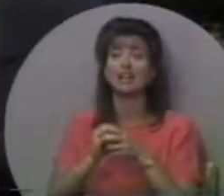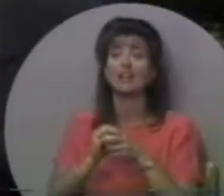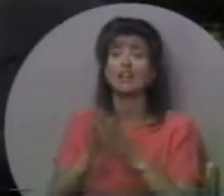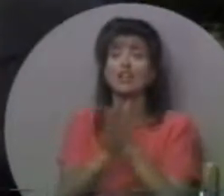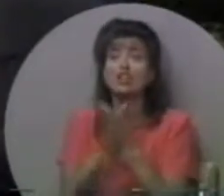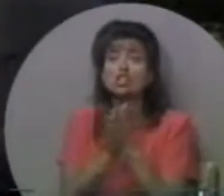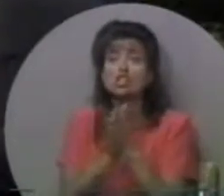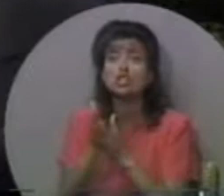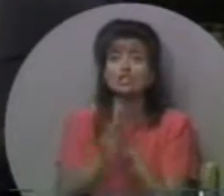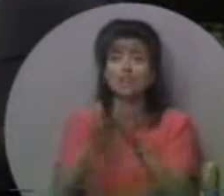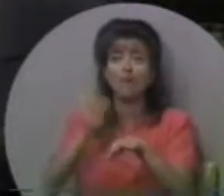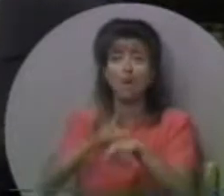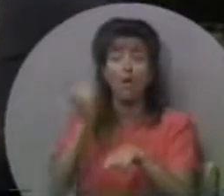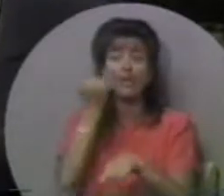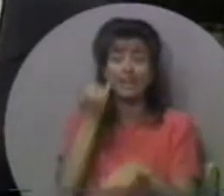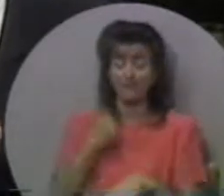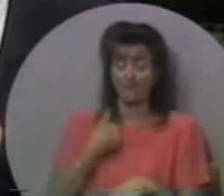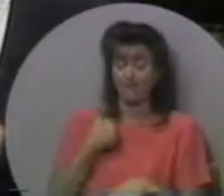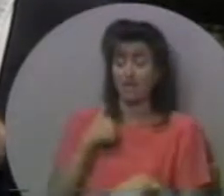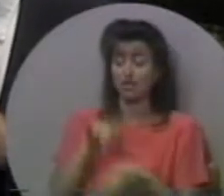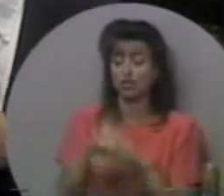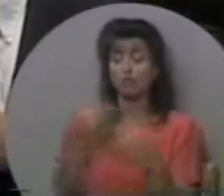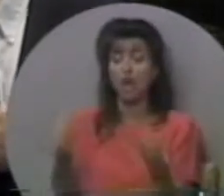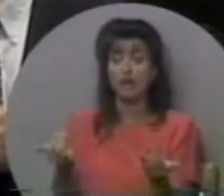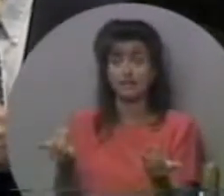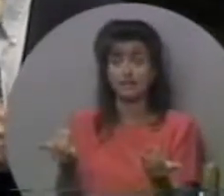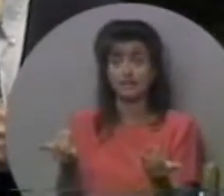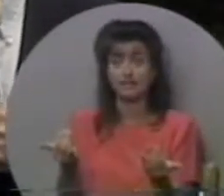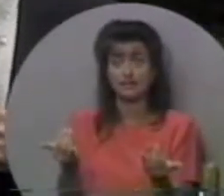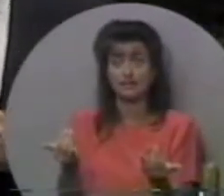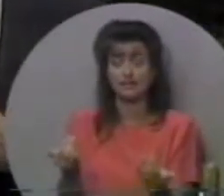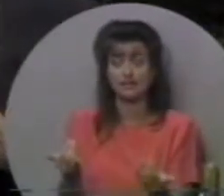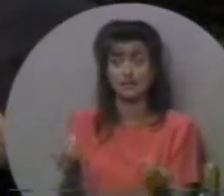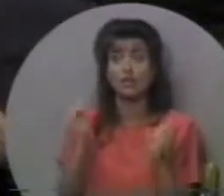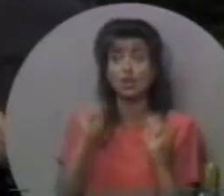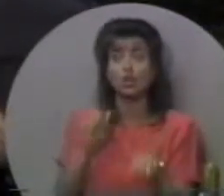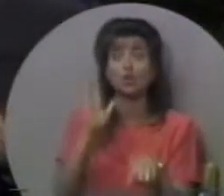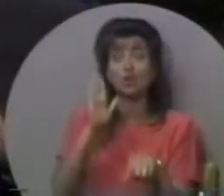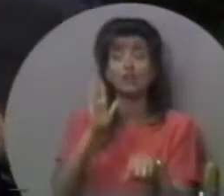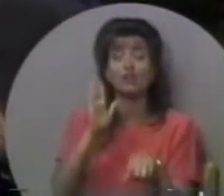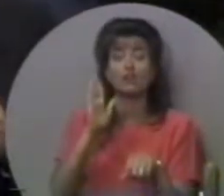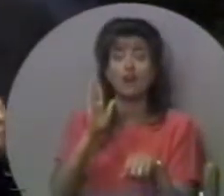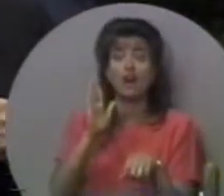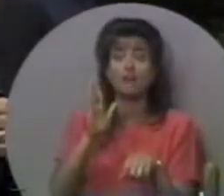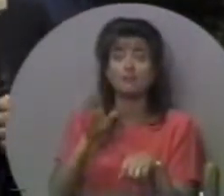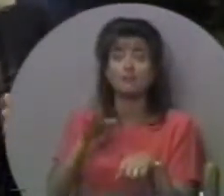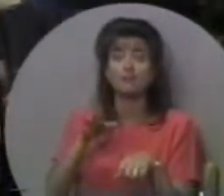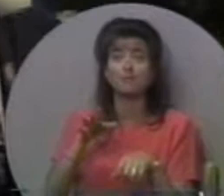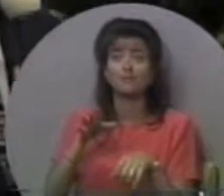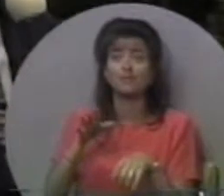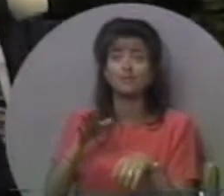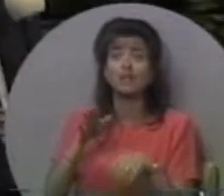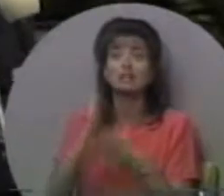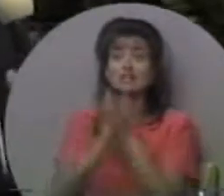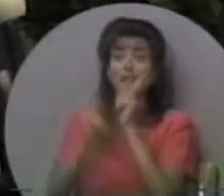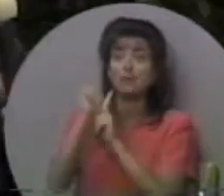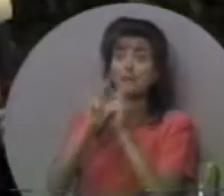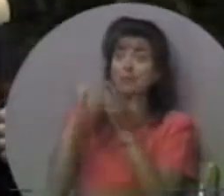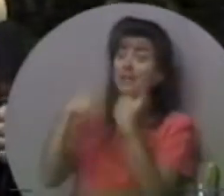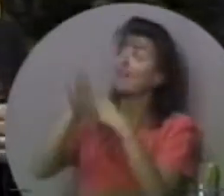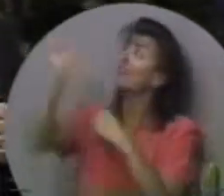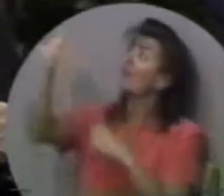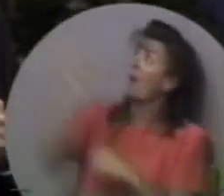невідкладності поклику. якщо я сьогодні мав би можливість передзвонити